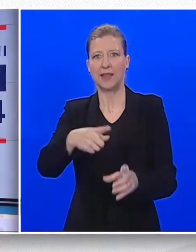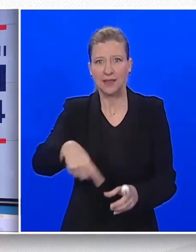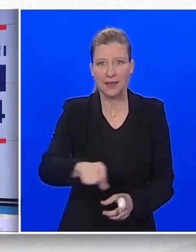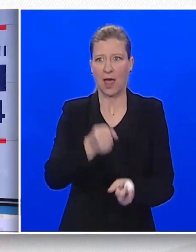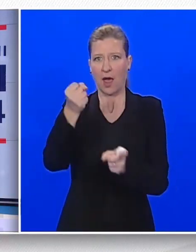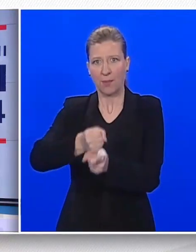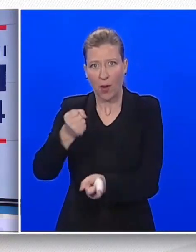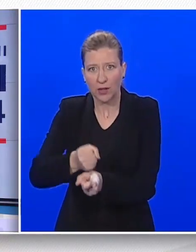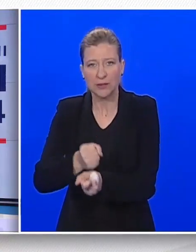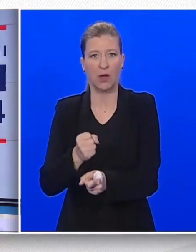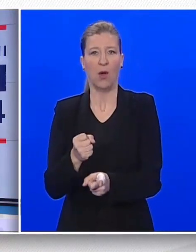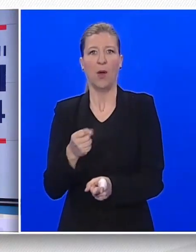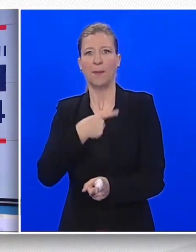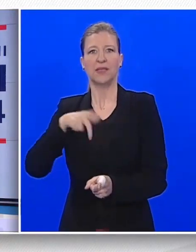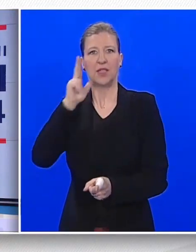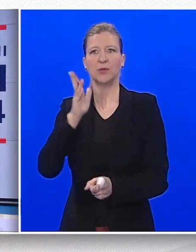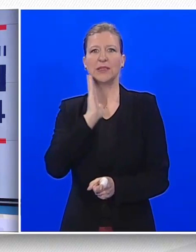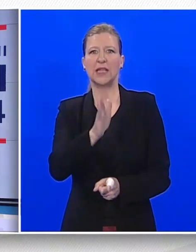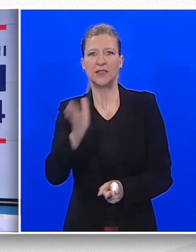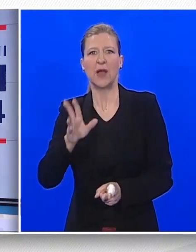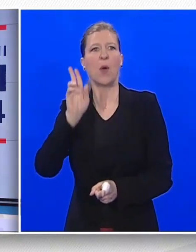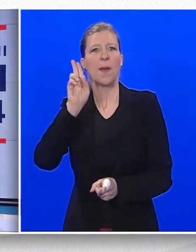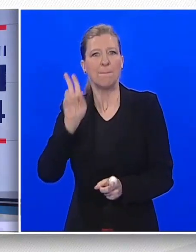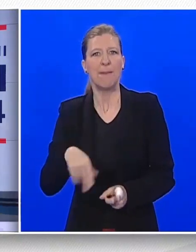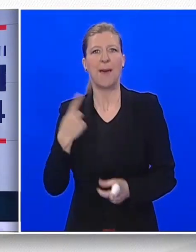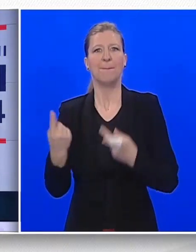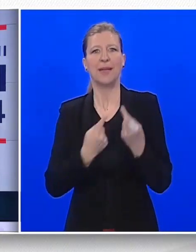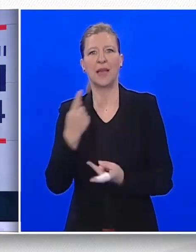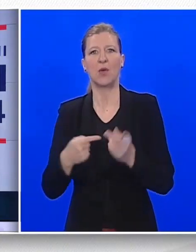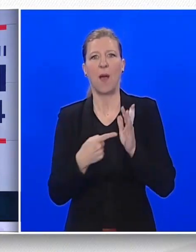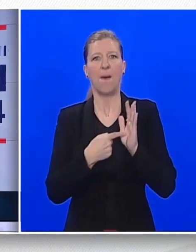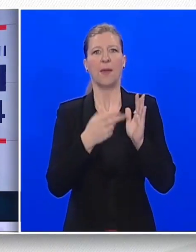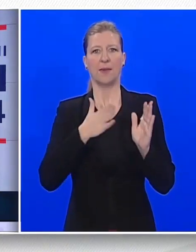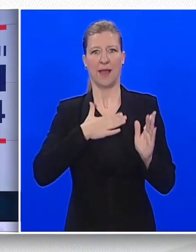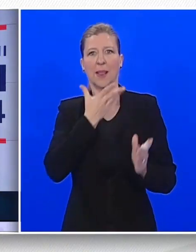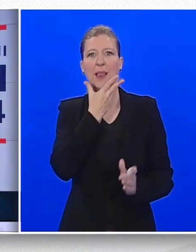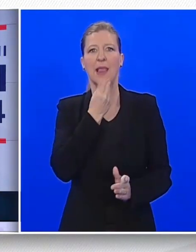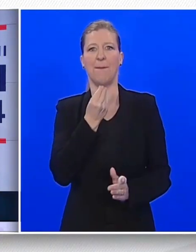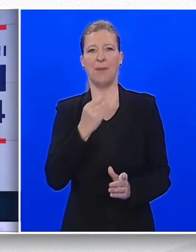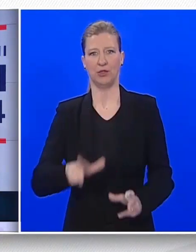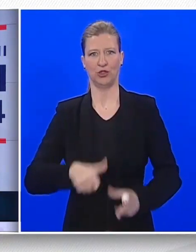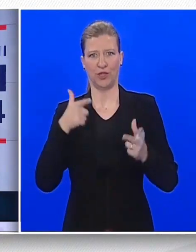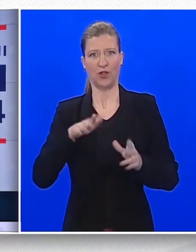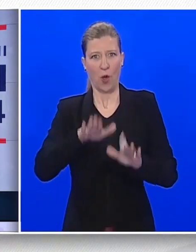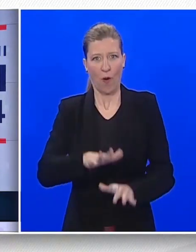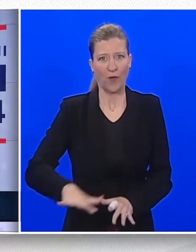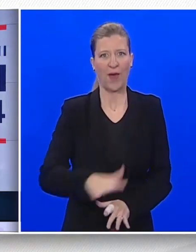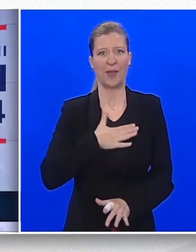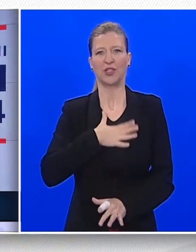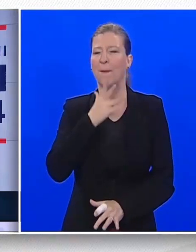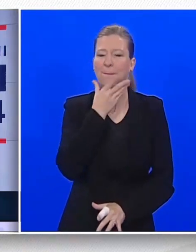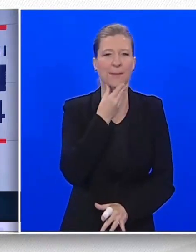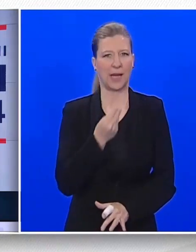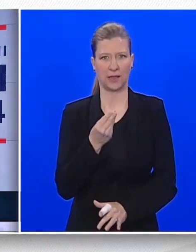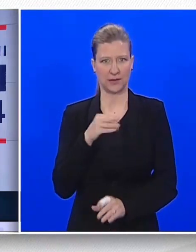puno iskazivanje potencijala naših ljudi za život lijep u ovoj našoj prekrasnoj Hrvatskoj. Naša zemlja